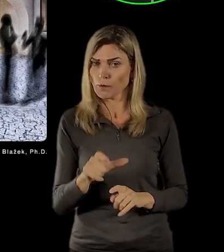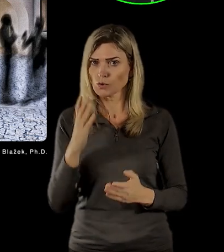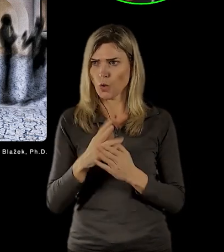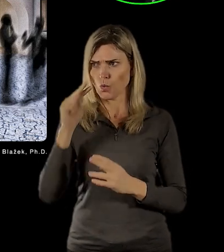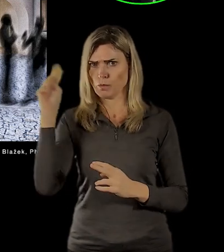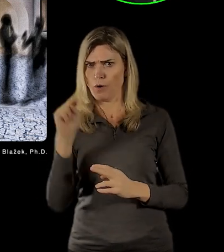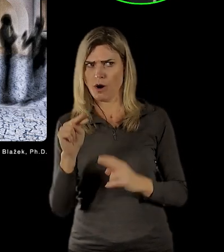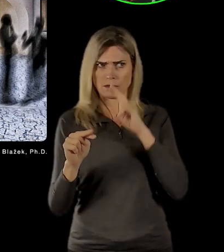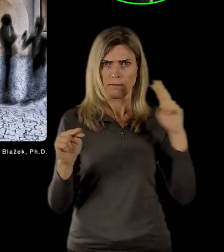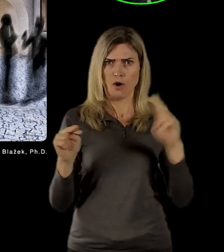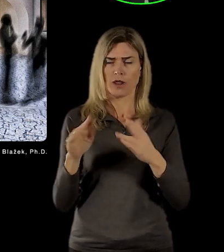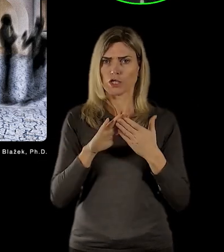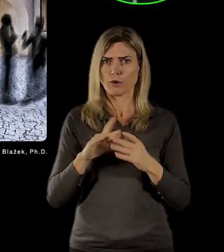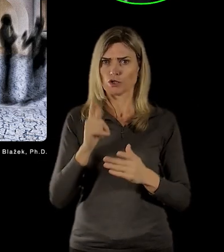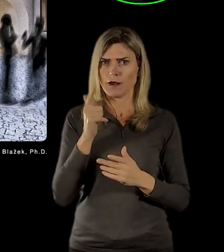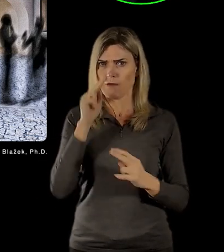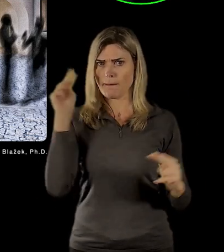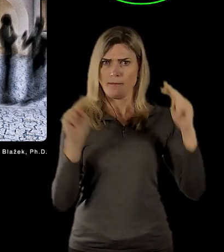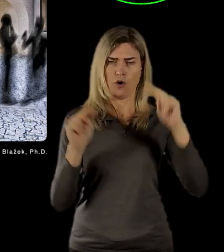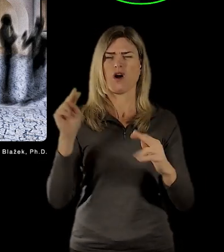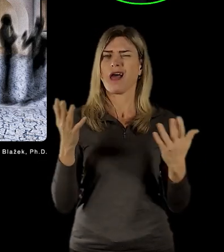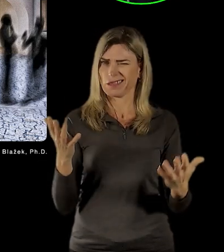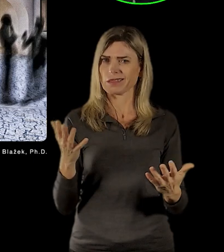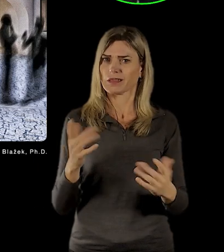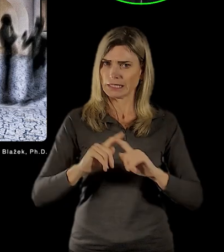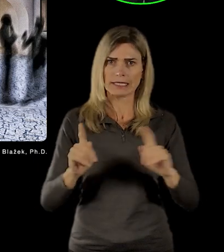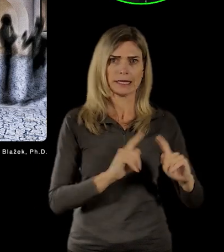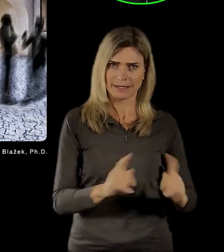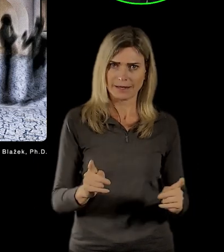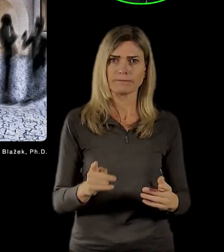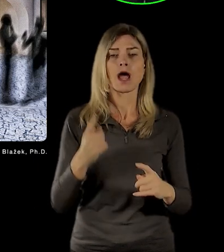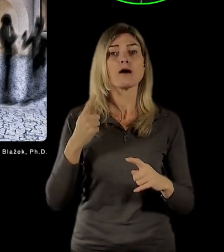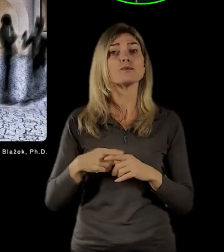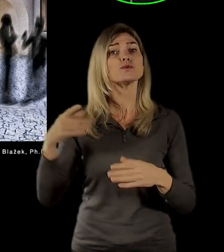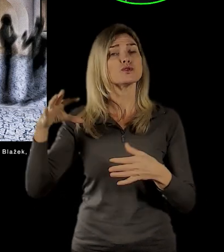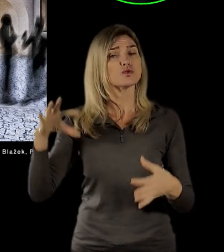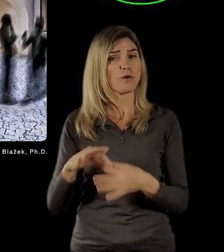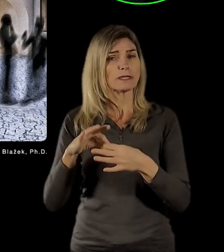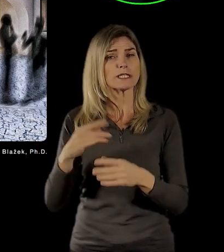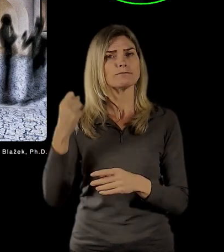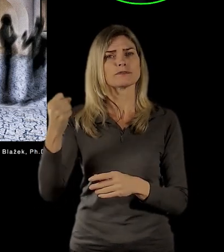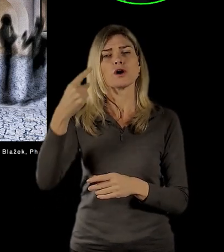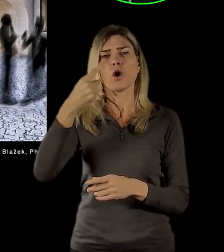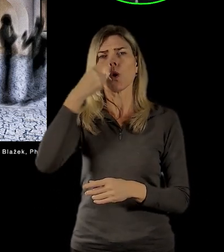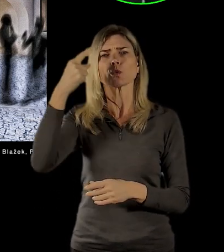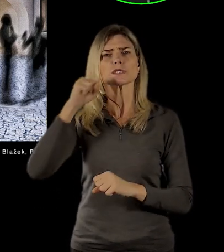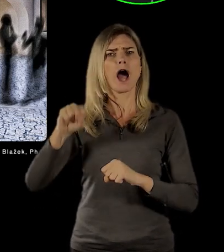konfliktů vnitř společnosti je zároveň zasahování bych řekl ruské vlády nebo